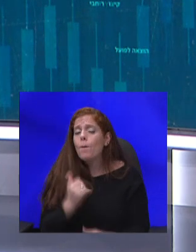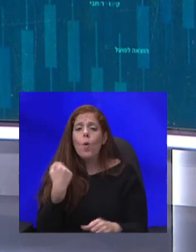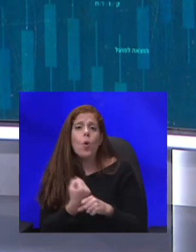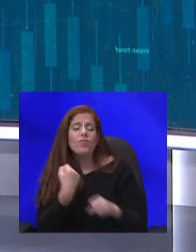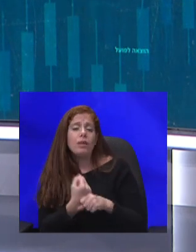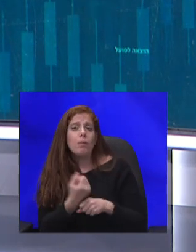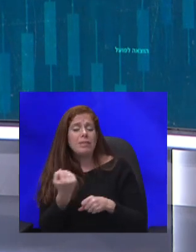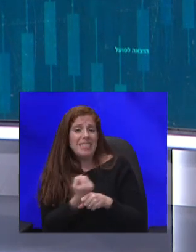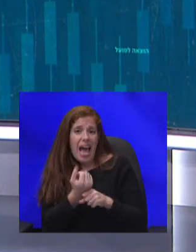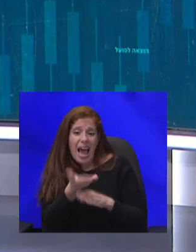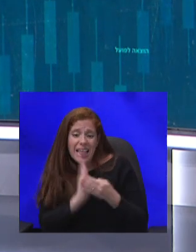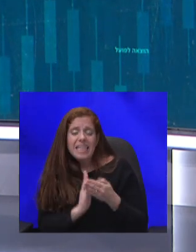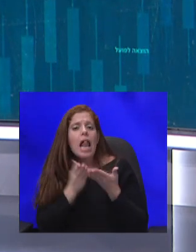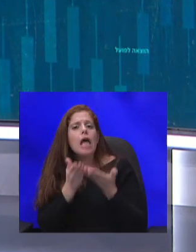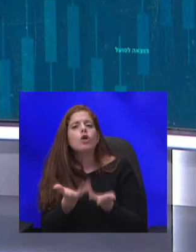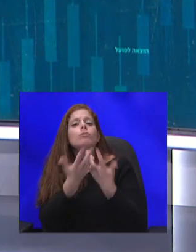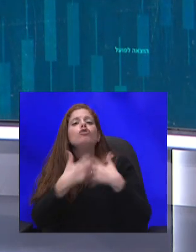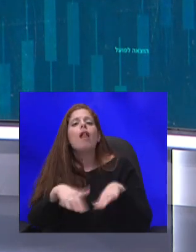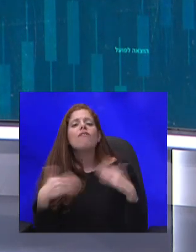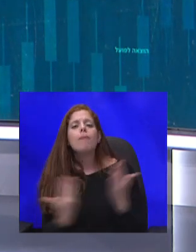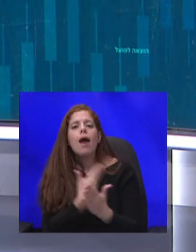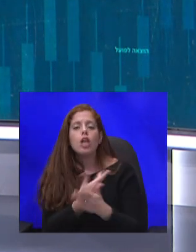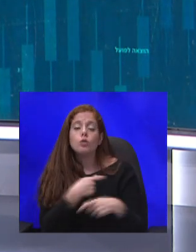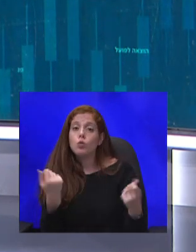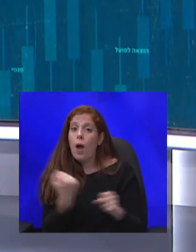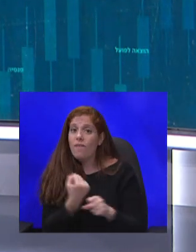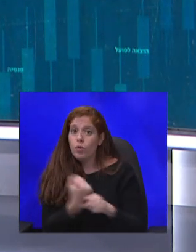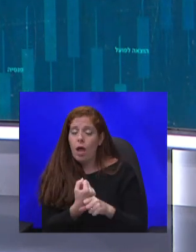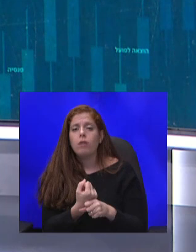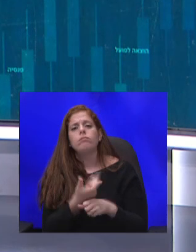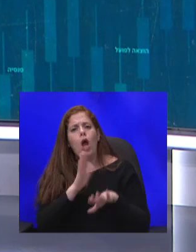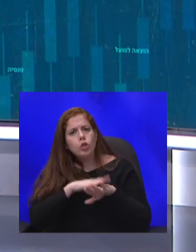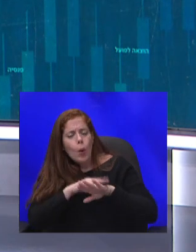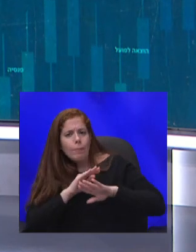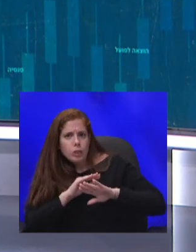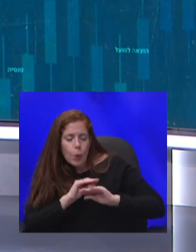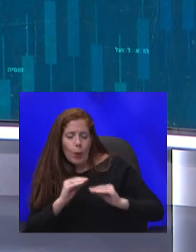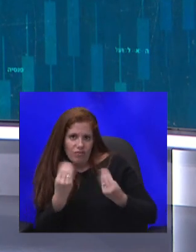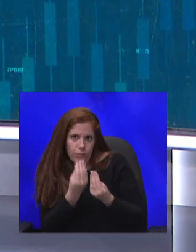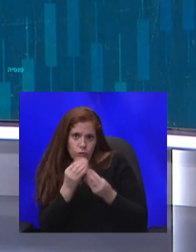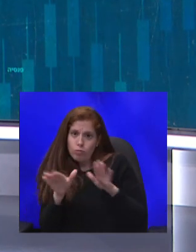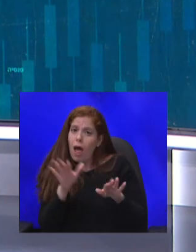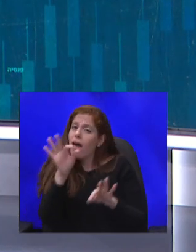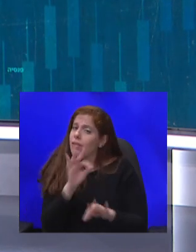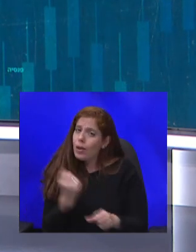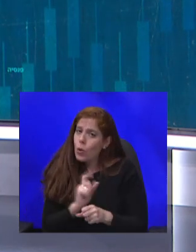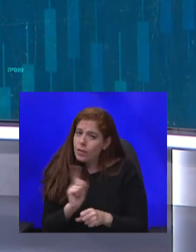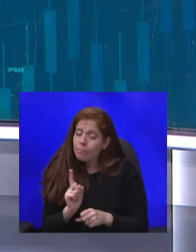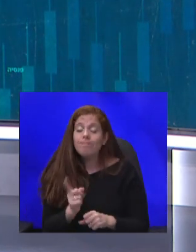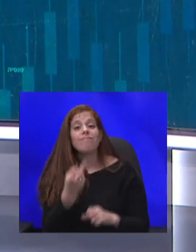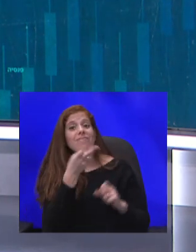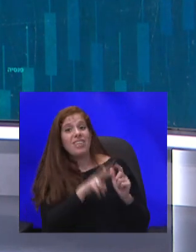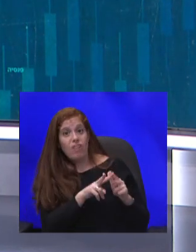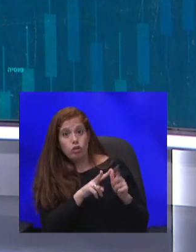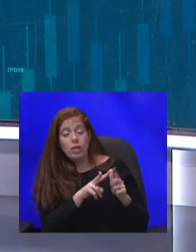להשתלב מחדש בשוק העבודה. תחשרות מקצועיות, דברים כאלה שהממשלה עדיין לא עושה. דבר שני, קרן המטבע ממליצה לארוך רפורמה